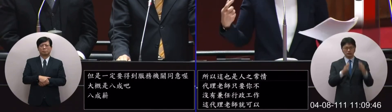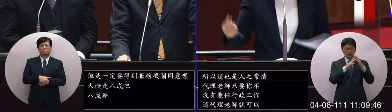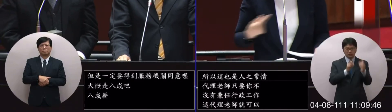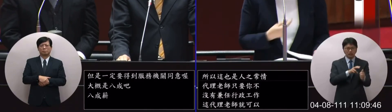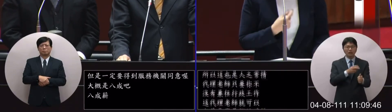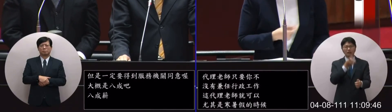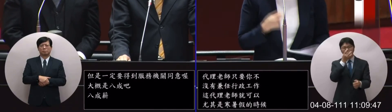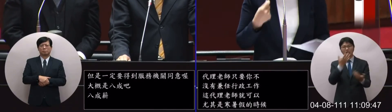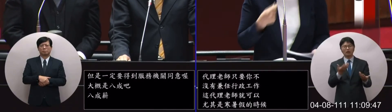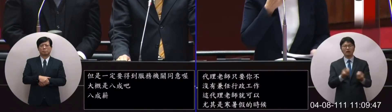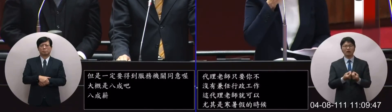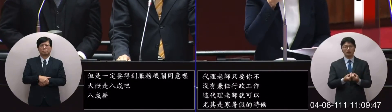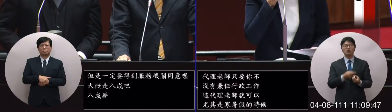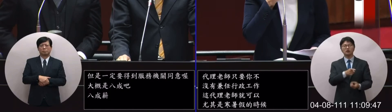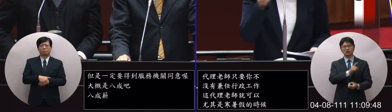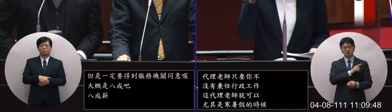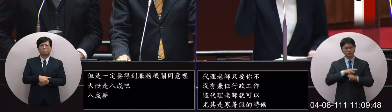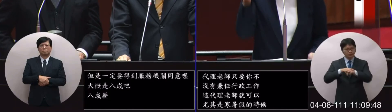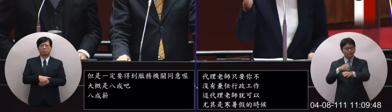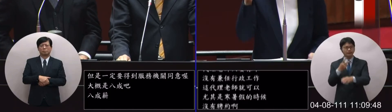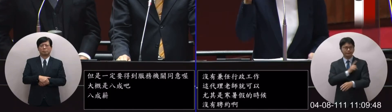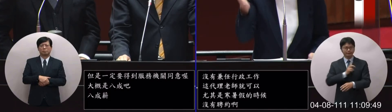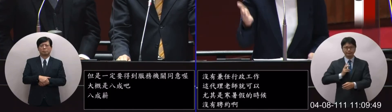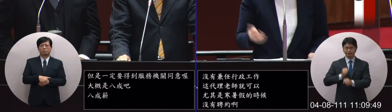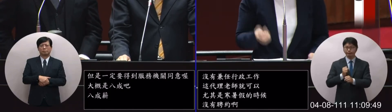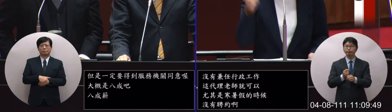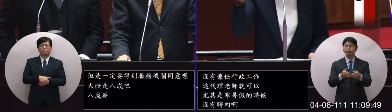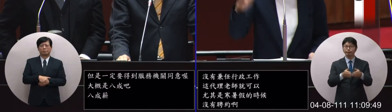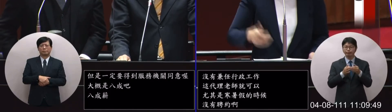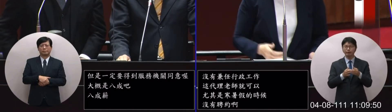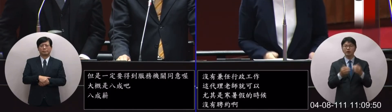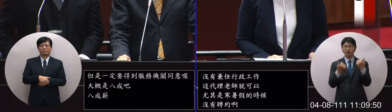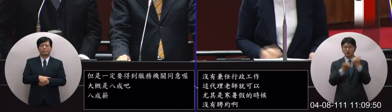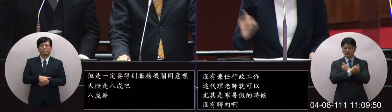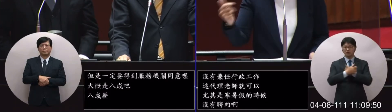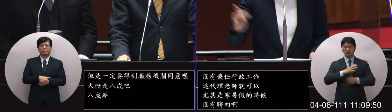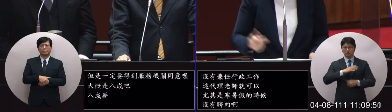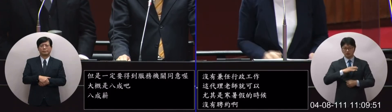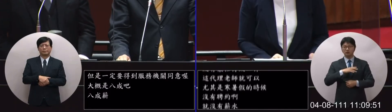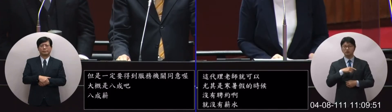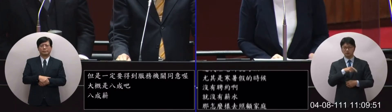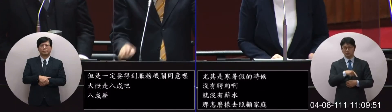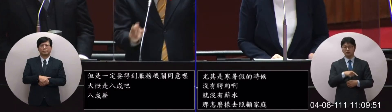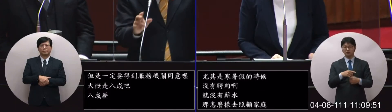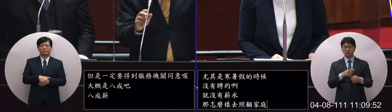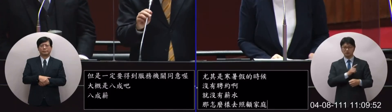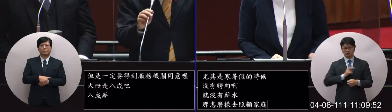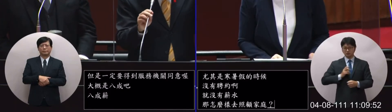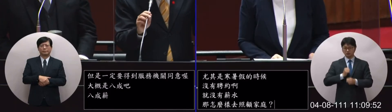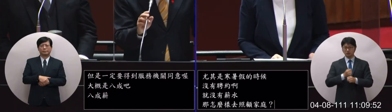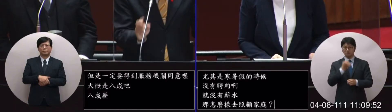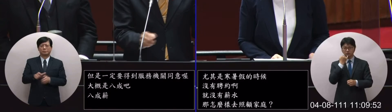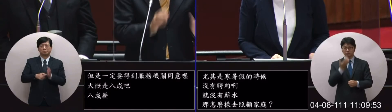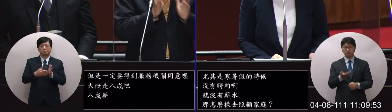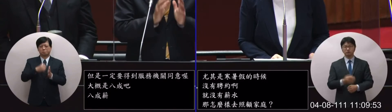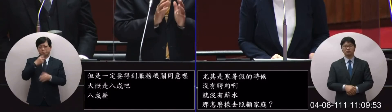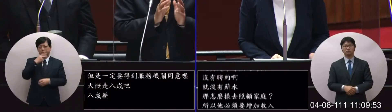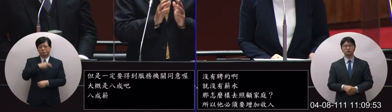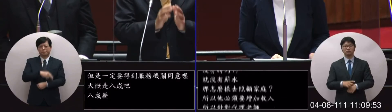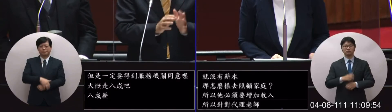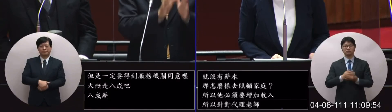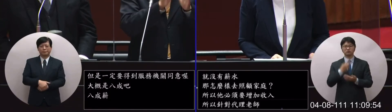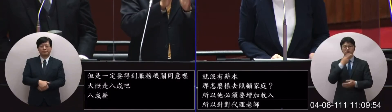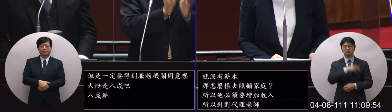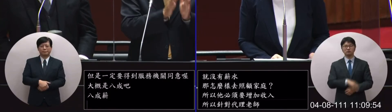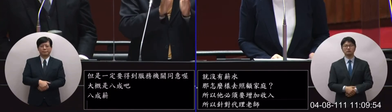家庭所以他必須要增加收入所以針對這代理老師是不是可以同意他們可以兼職你們看啊這都報告的意思